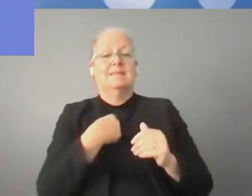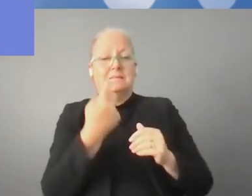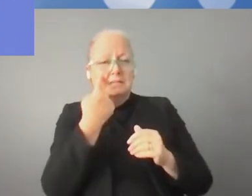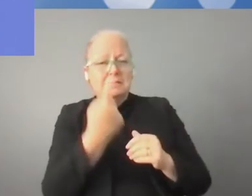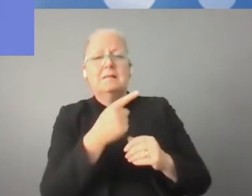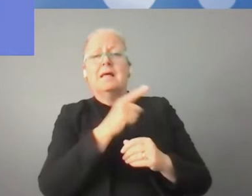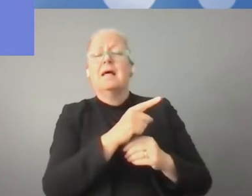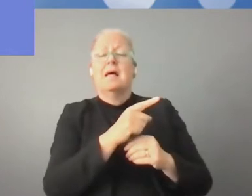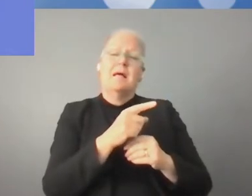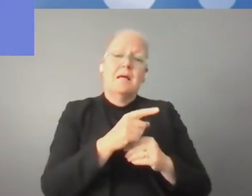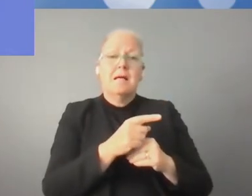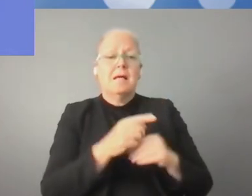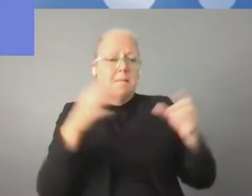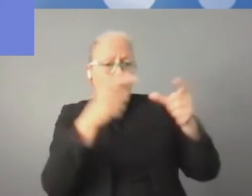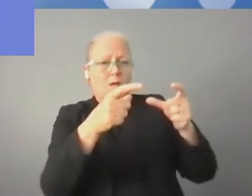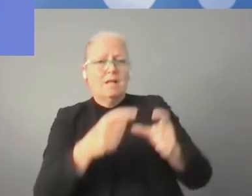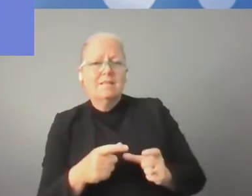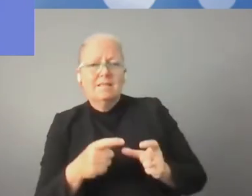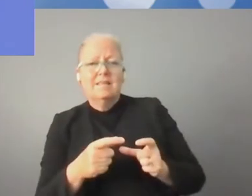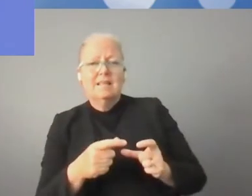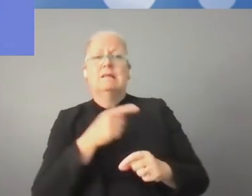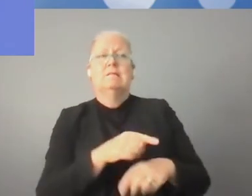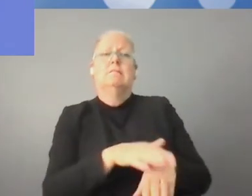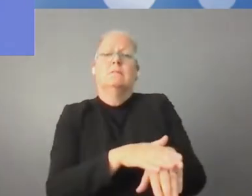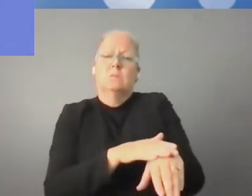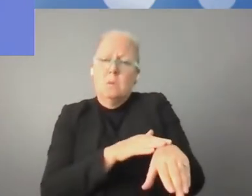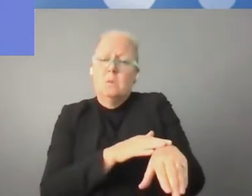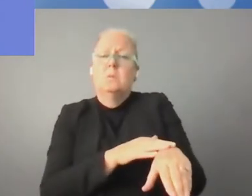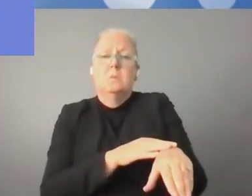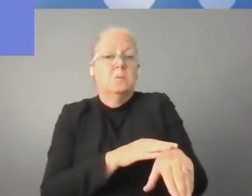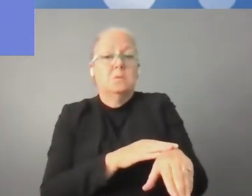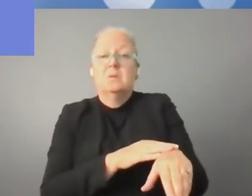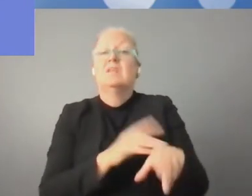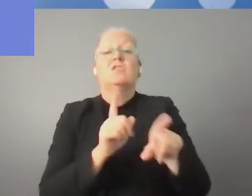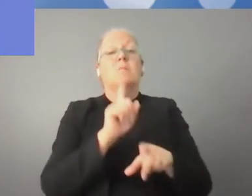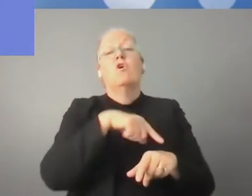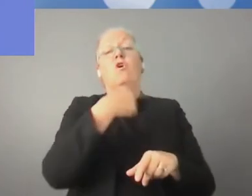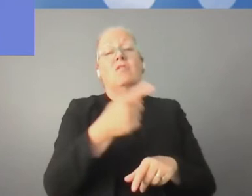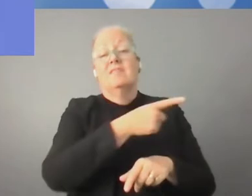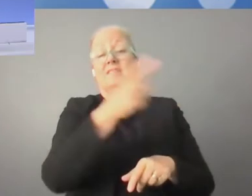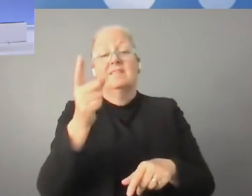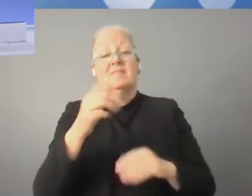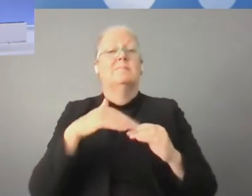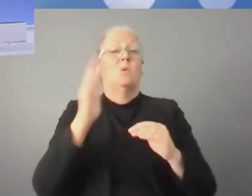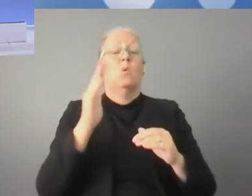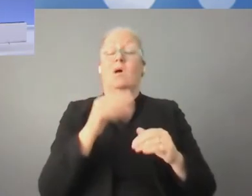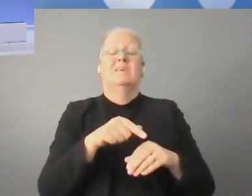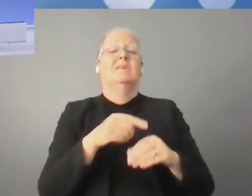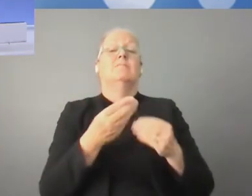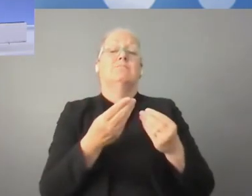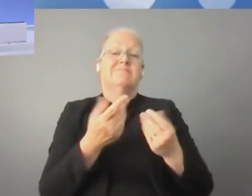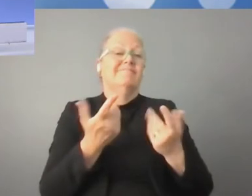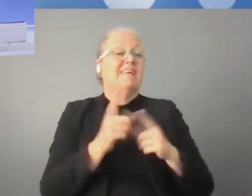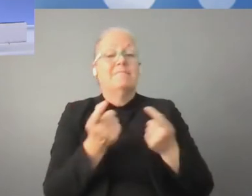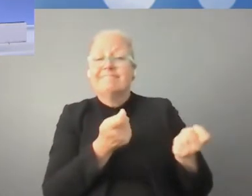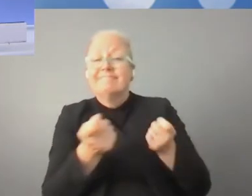właśnie małe i średnie przedsiębiorstwa lepiej sobie radziły, jeżeli chodzi o wdrażanie tych technologii cyfrowych. W wielu krajach